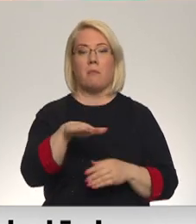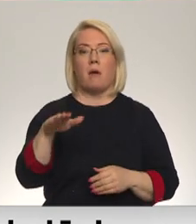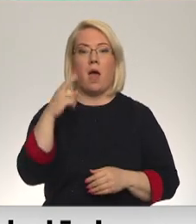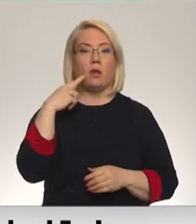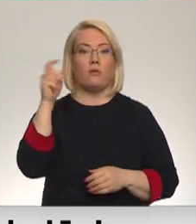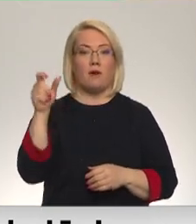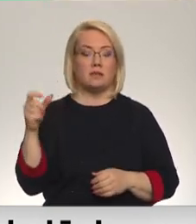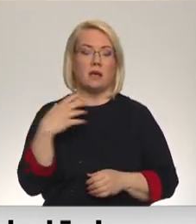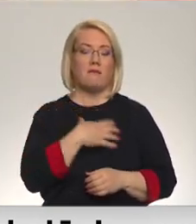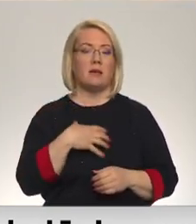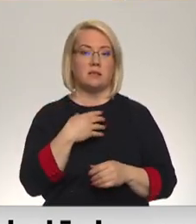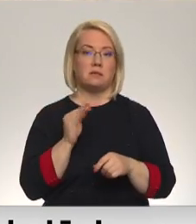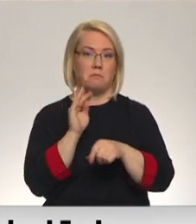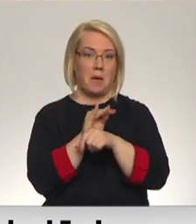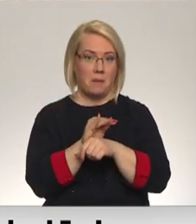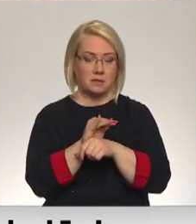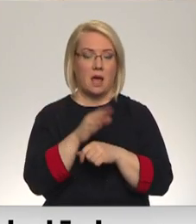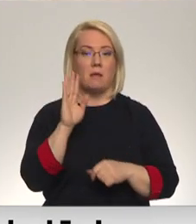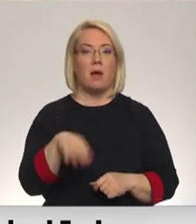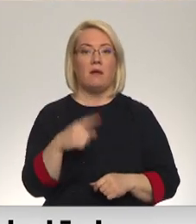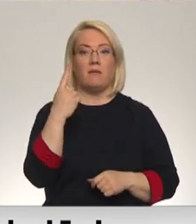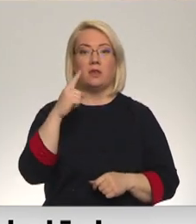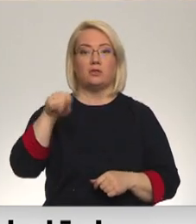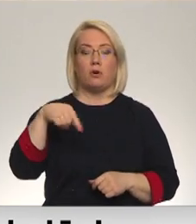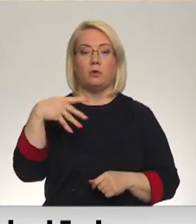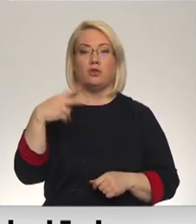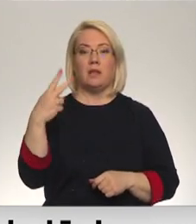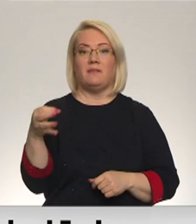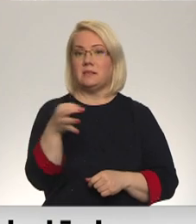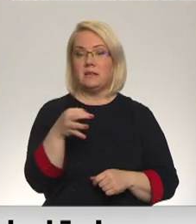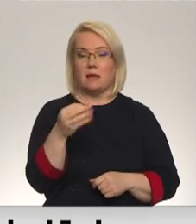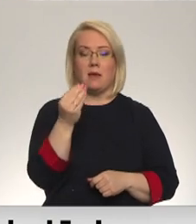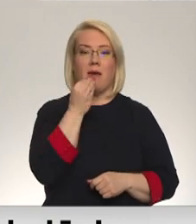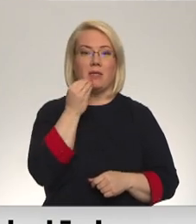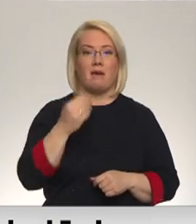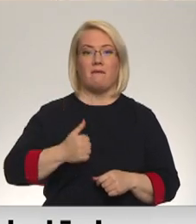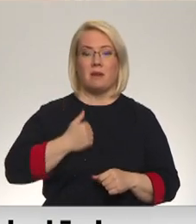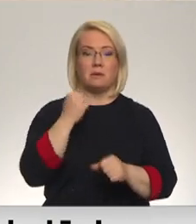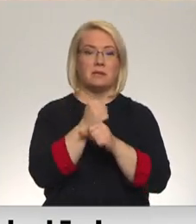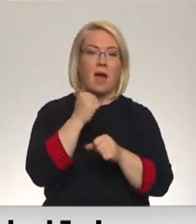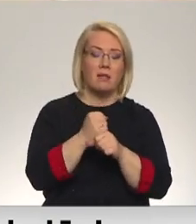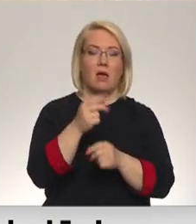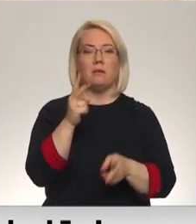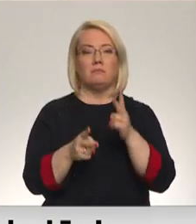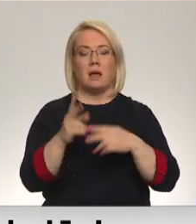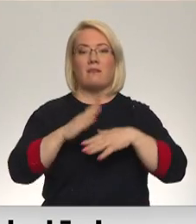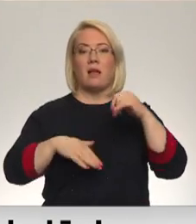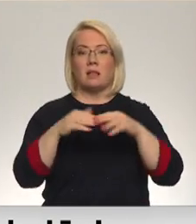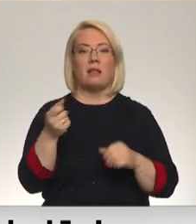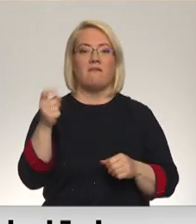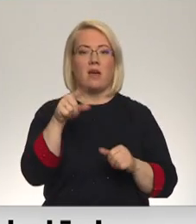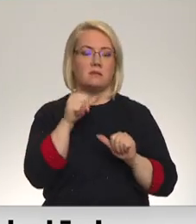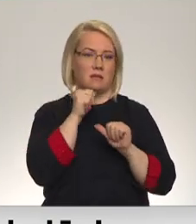visticamāk nāksies piemaksāt. Par eiro un 42 centiem ēdinātāji strādāt un gatavot kvalitatīvu vairs